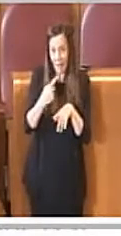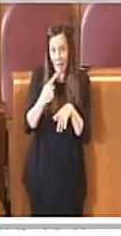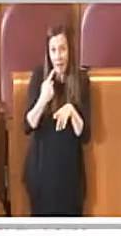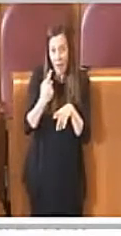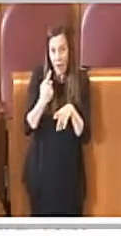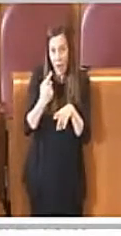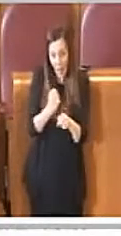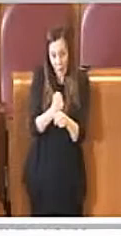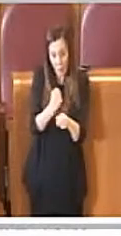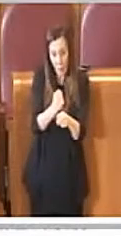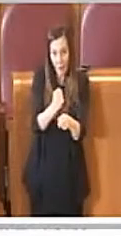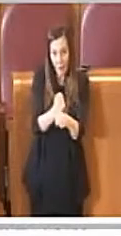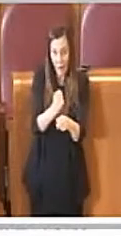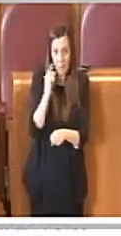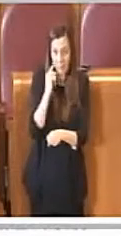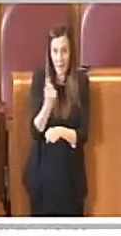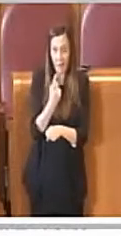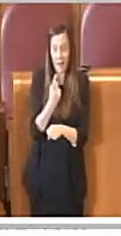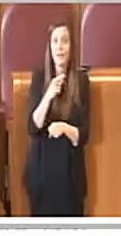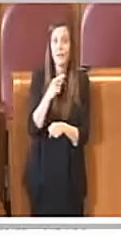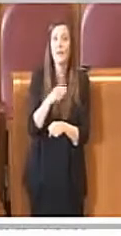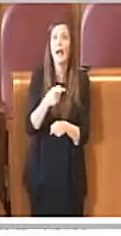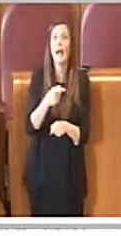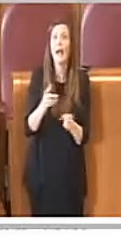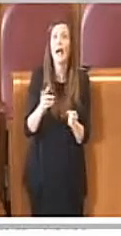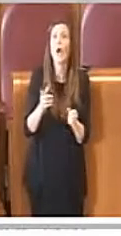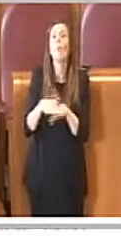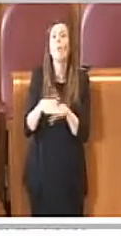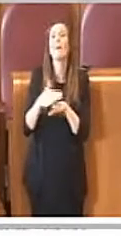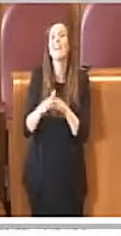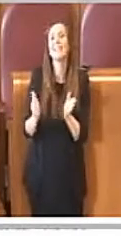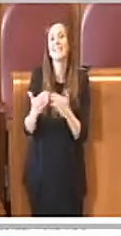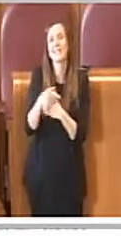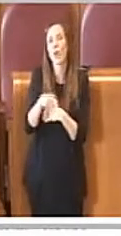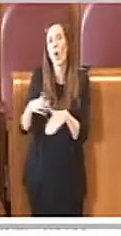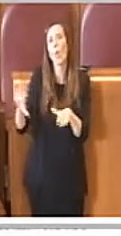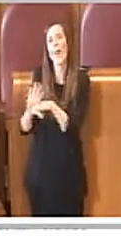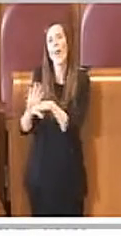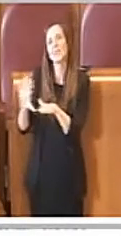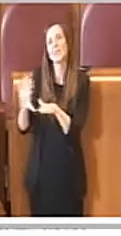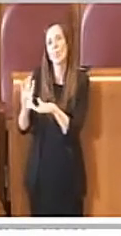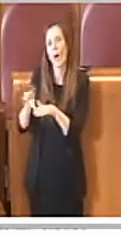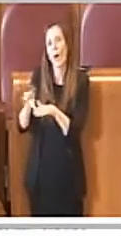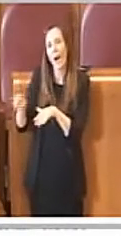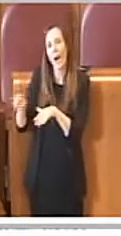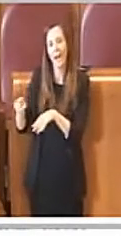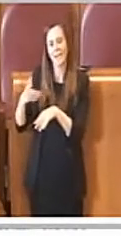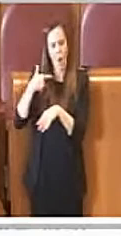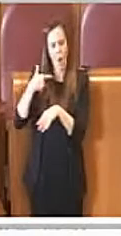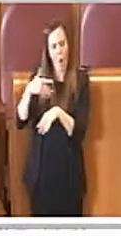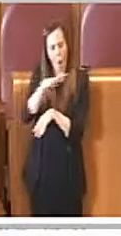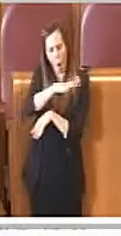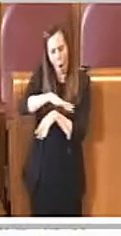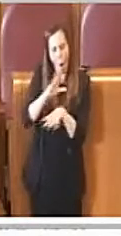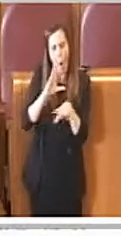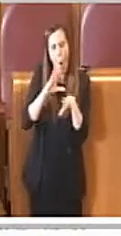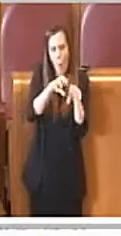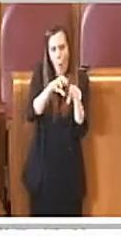nell'impulso alla ripartenza del settore come attraverso una task force che rivisiti le occupazioni in modo